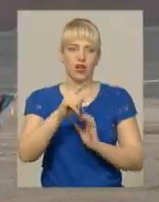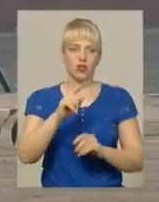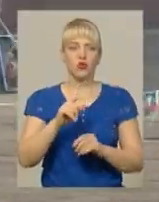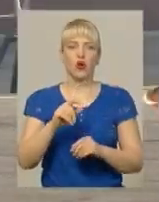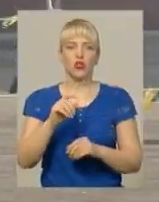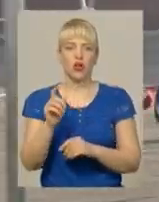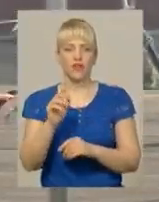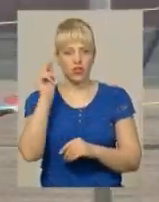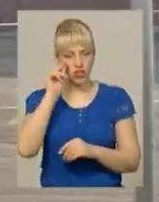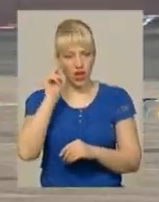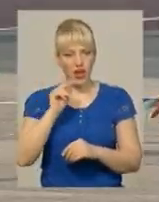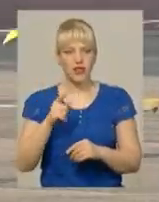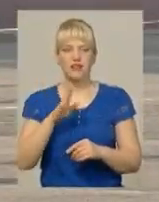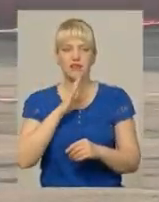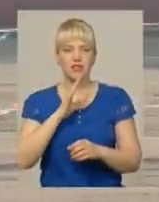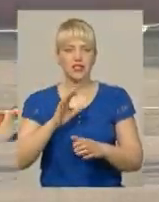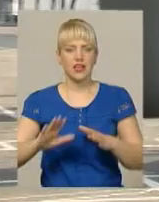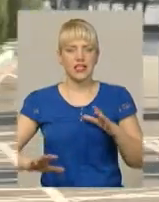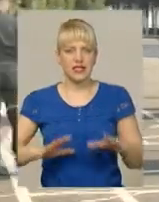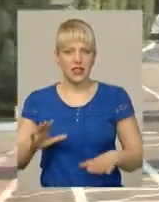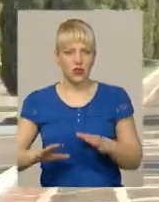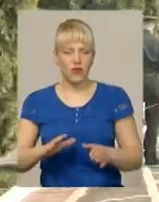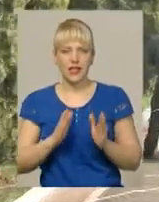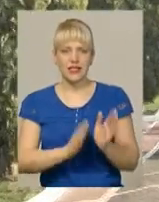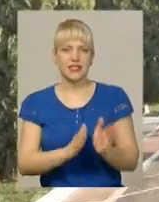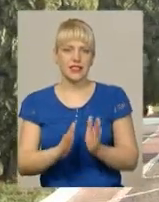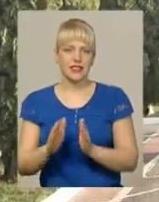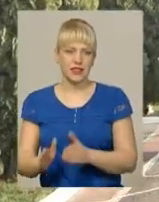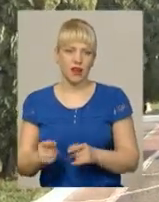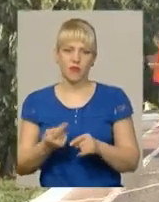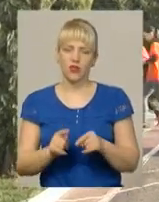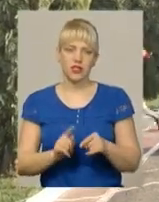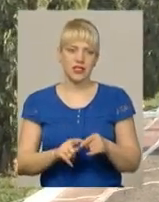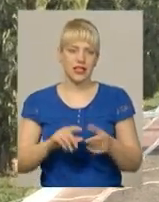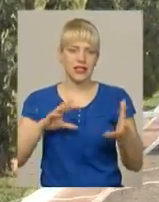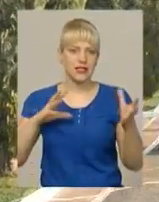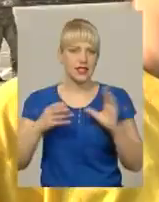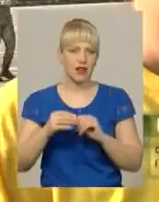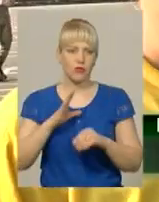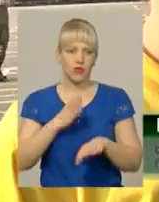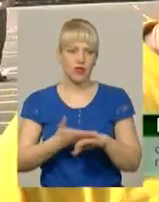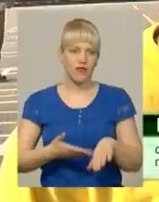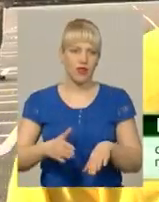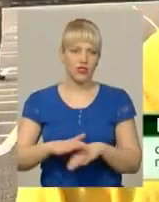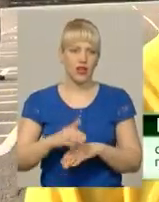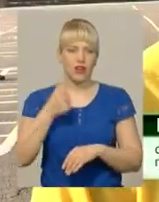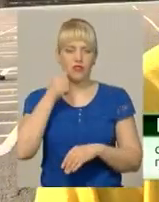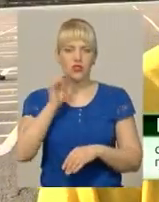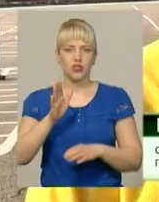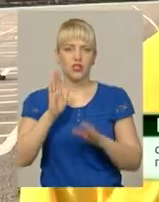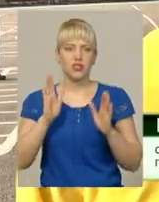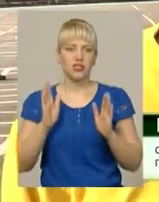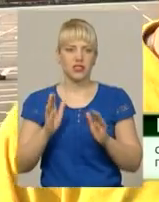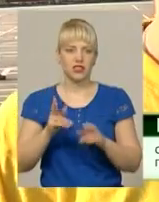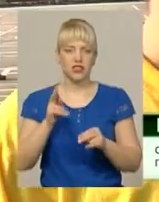підвищувалися, але вона системно тренувалася. Та цей кілометр, говорить Івана, був найважчим за її курсантську практику. «Вчора ми закінчили тільки сесію,